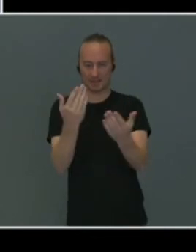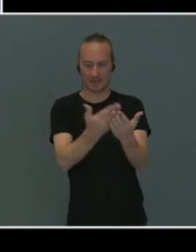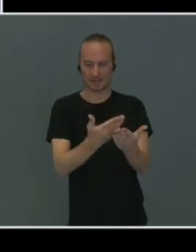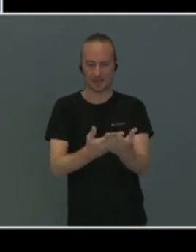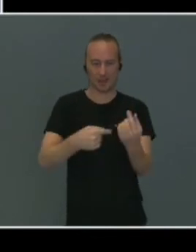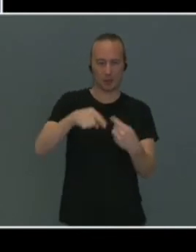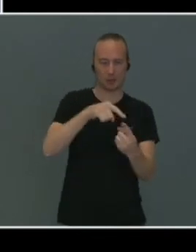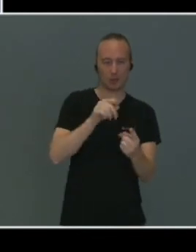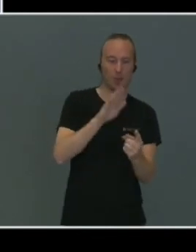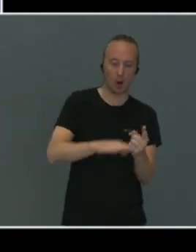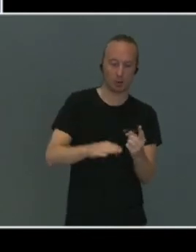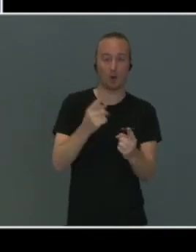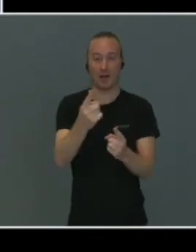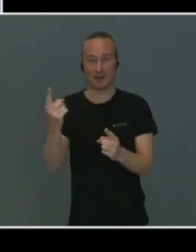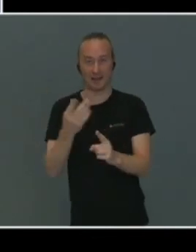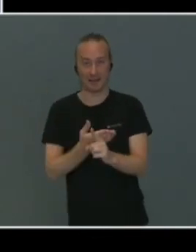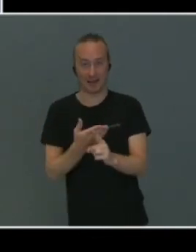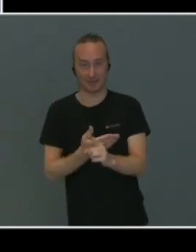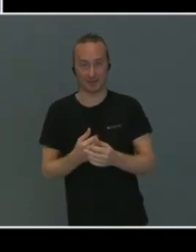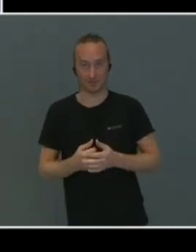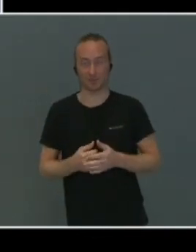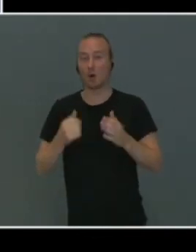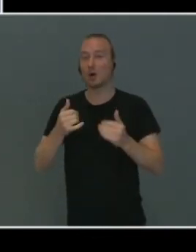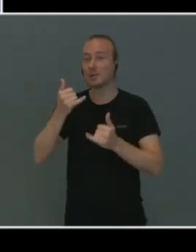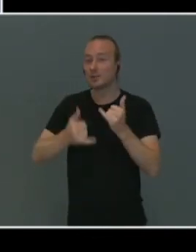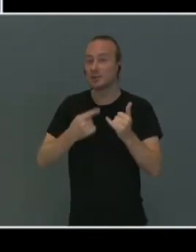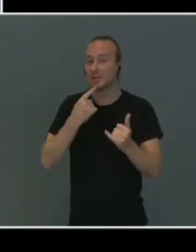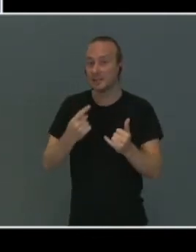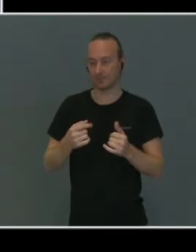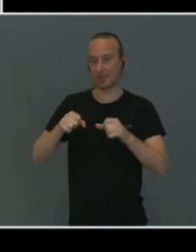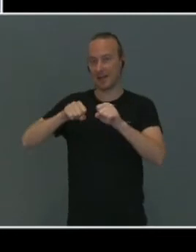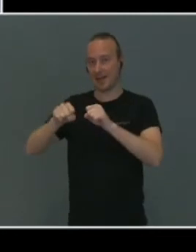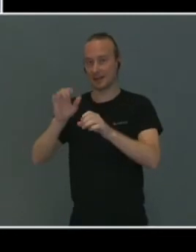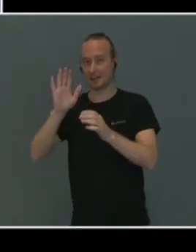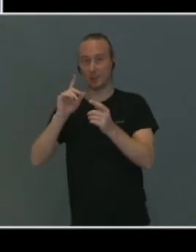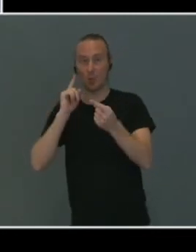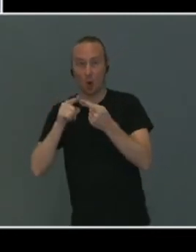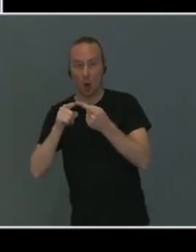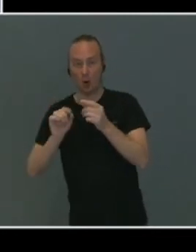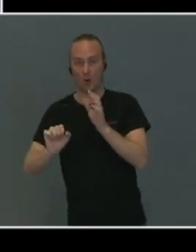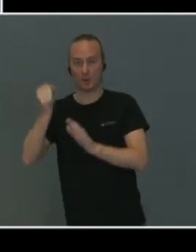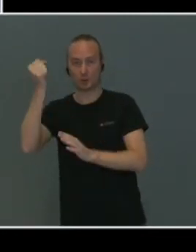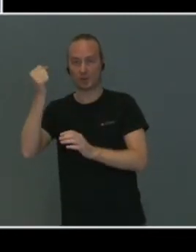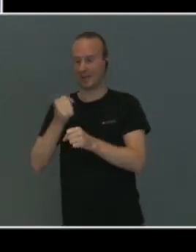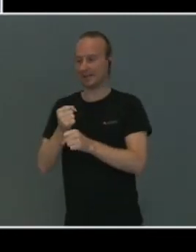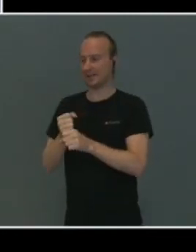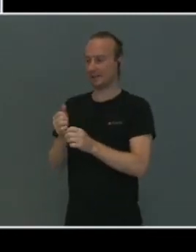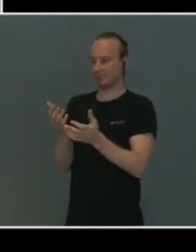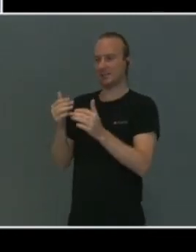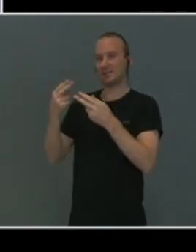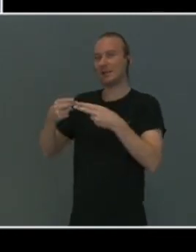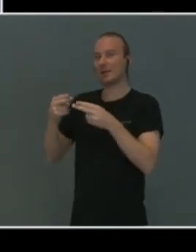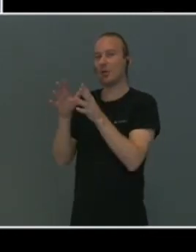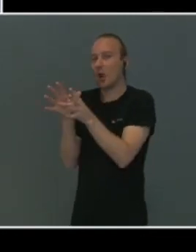og hver enkelt elev. Helt til slutt vil jeg si at regjeringens mål og ambisjon spiller ingen rolle i seg selv.